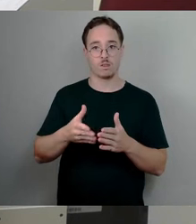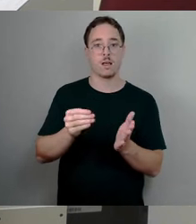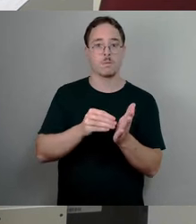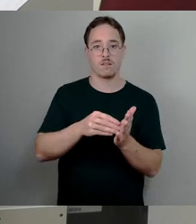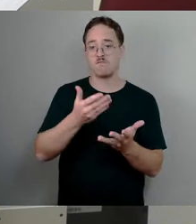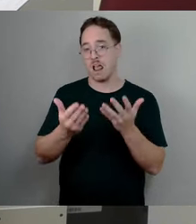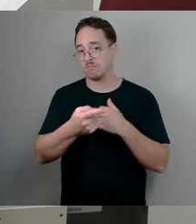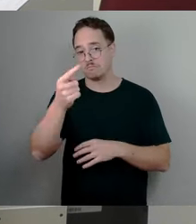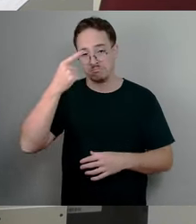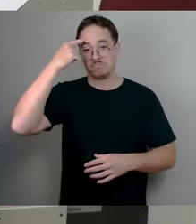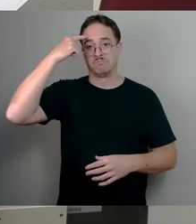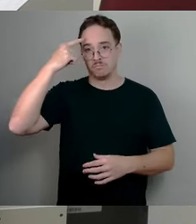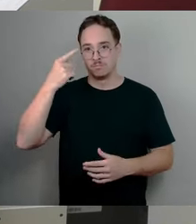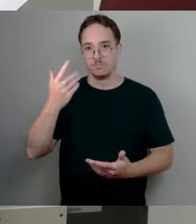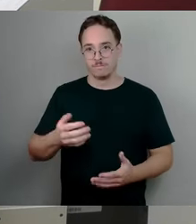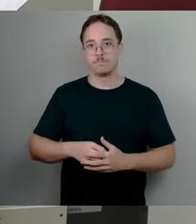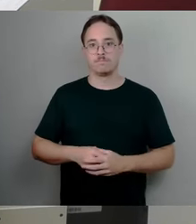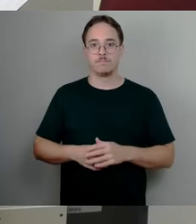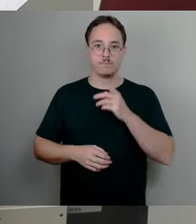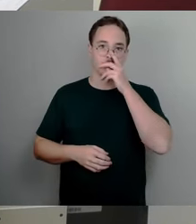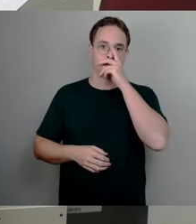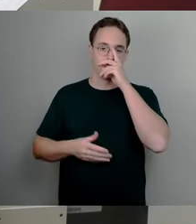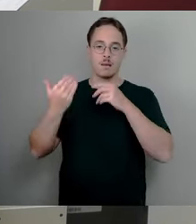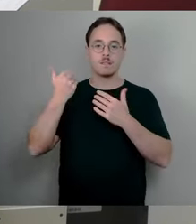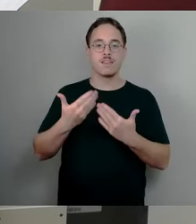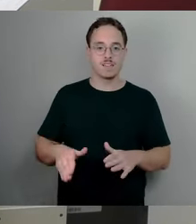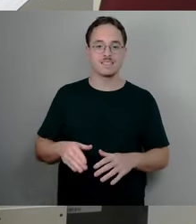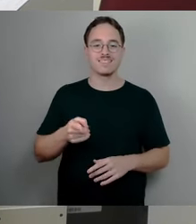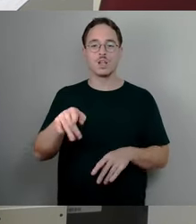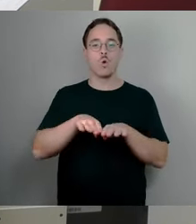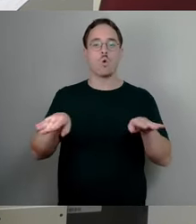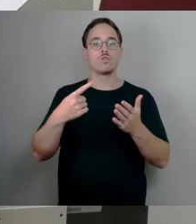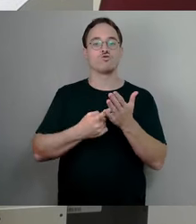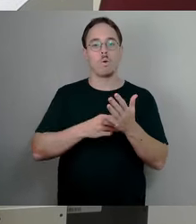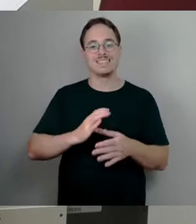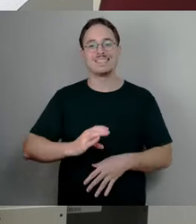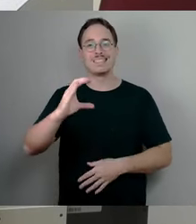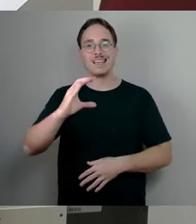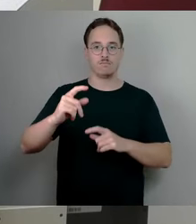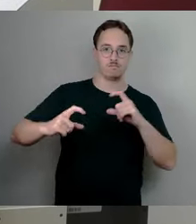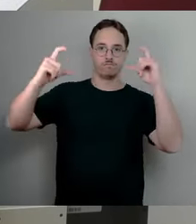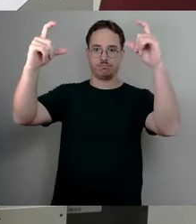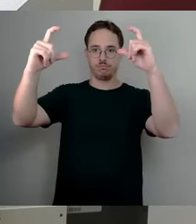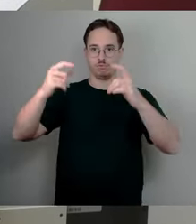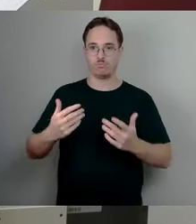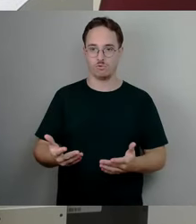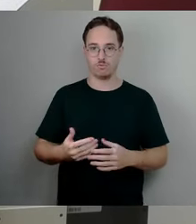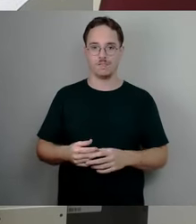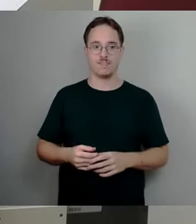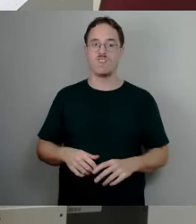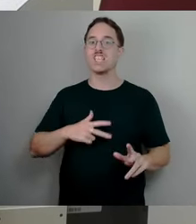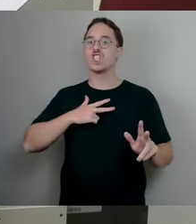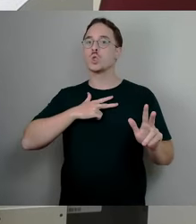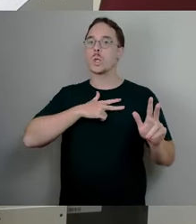vielleicht erinnern, hat mal die Idee der Grundsteuer C eingebracht. Übrigens keine sozialistische, grün